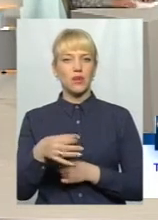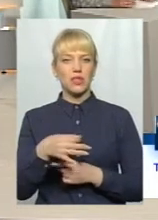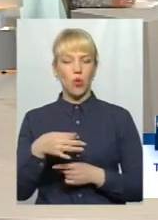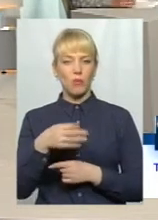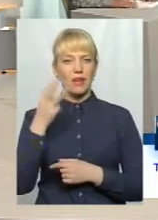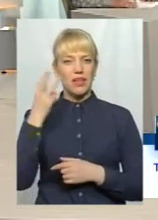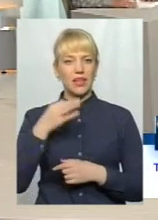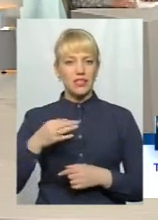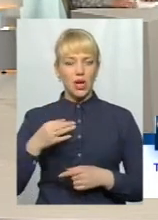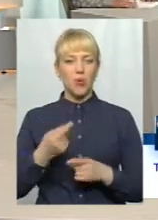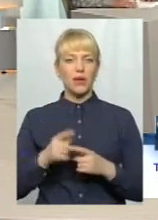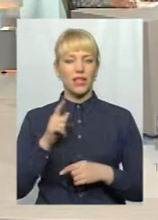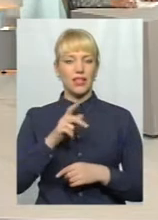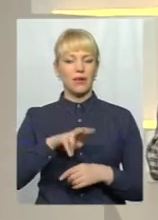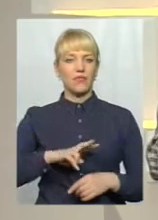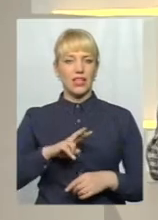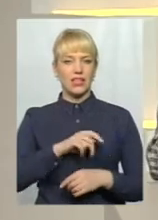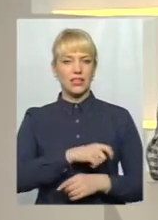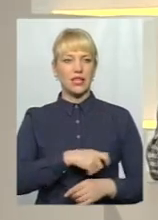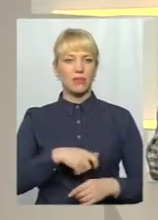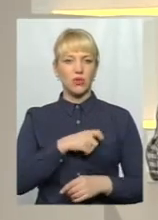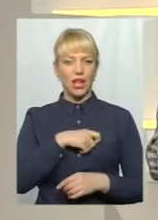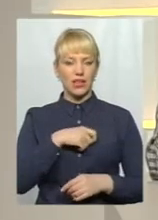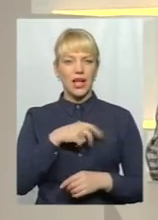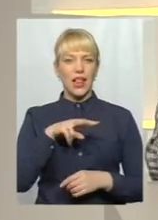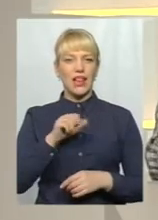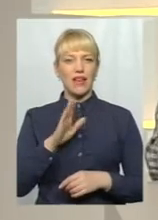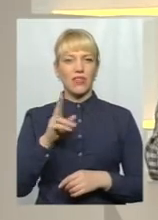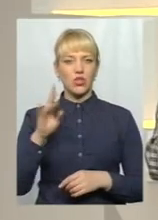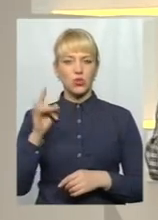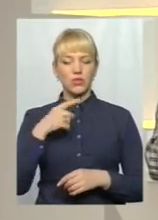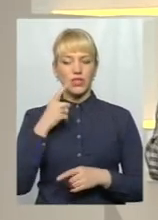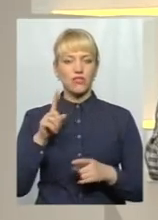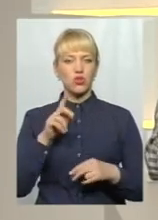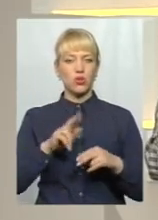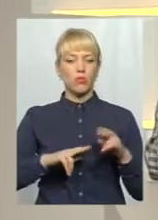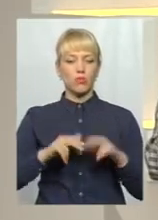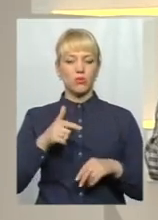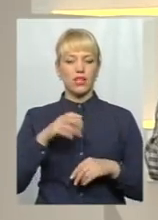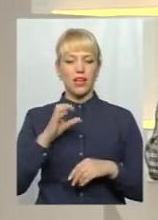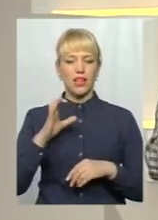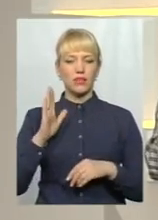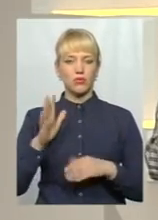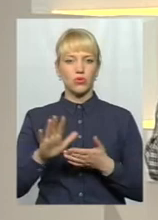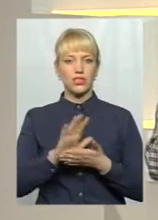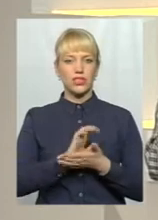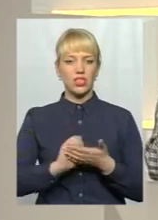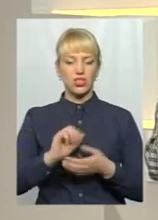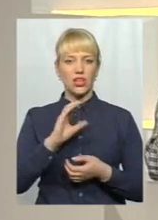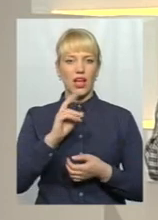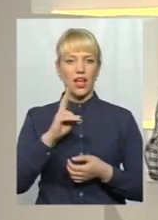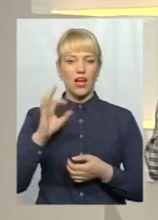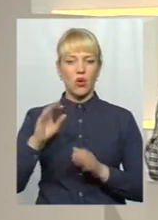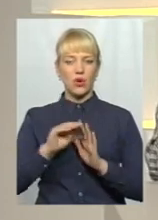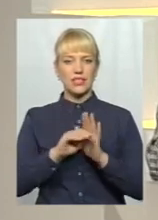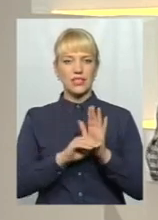департаменту екології та природних ресурсів Сергій Вавренчук заявив, що побудова ГЕС призаде до знищення екосистеми Дністра, зокрема